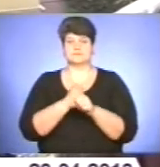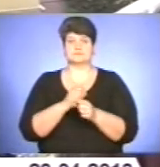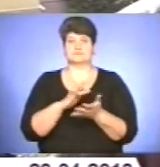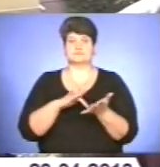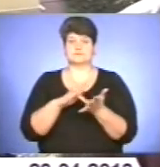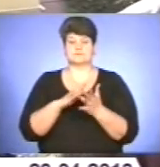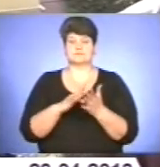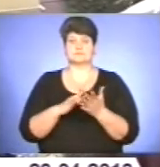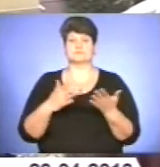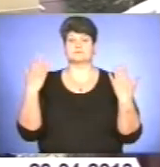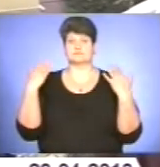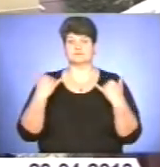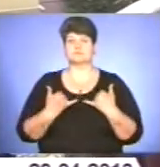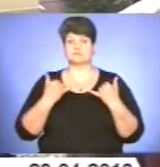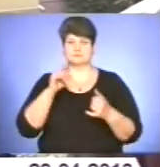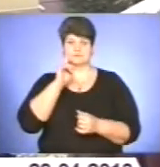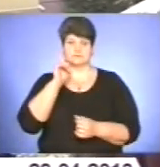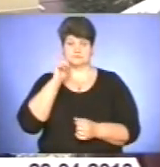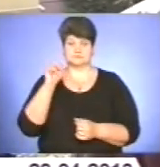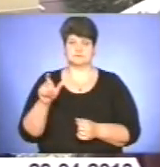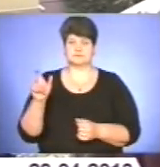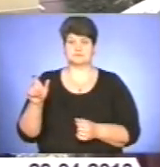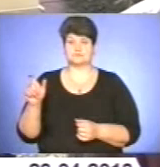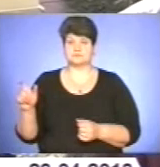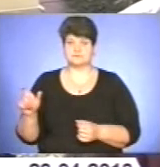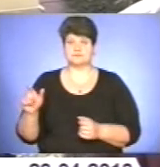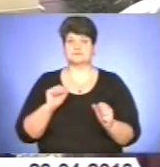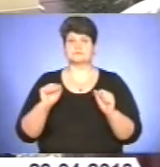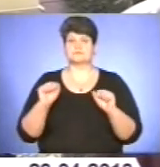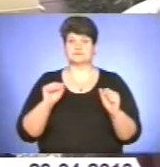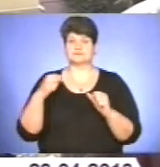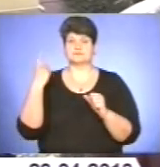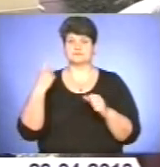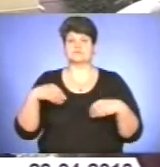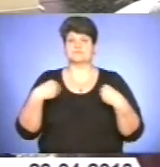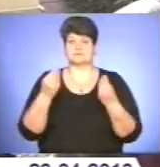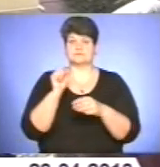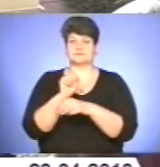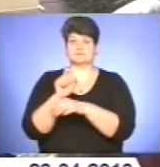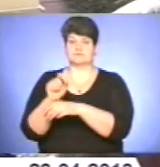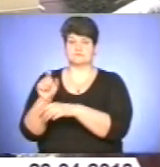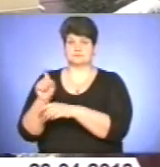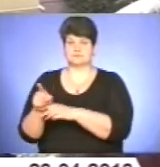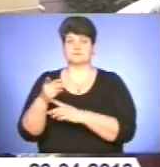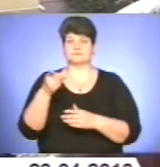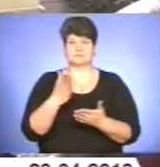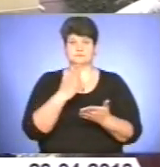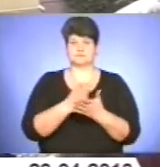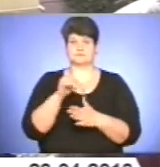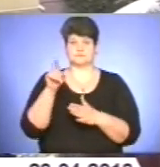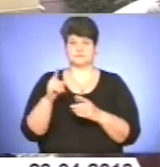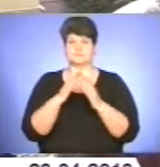для молоді. Керникам області дано доручення, що їхні тут є об'єкти, чи це